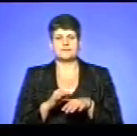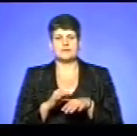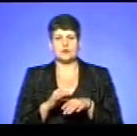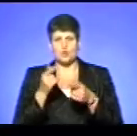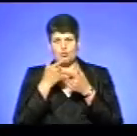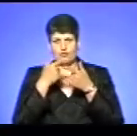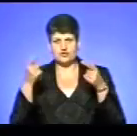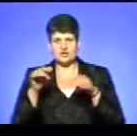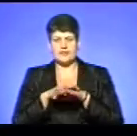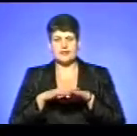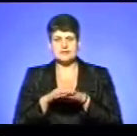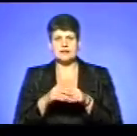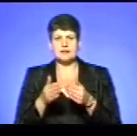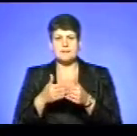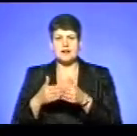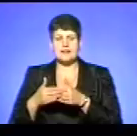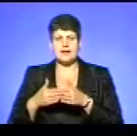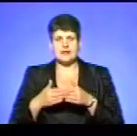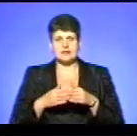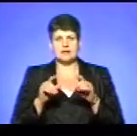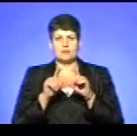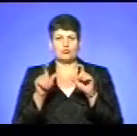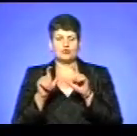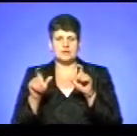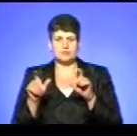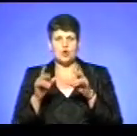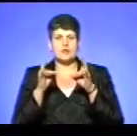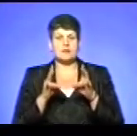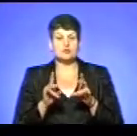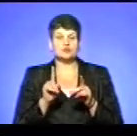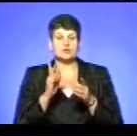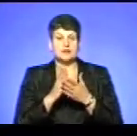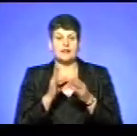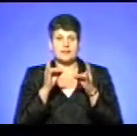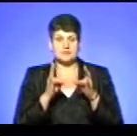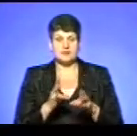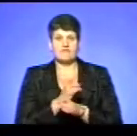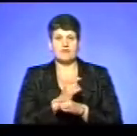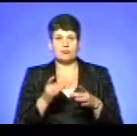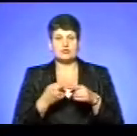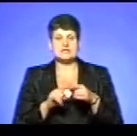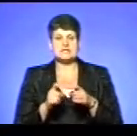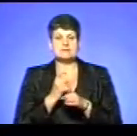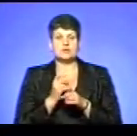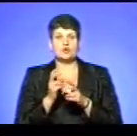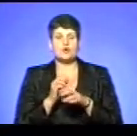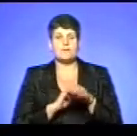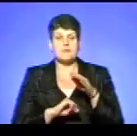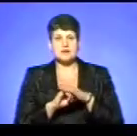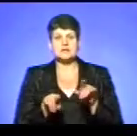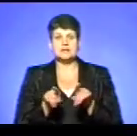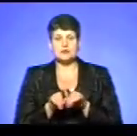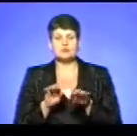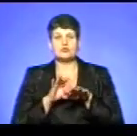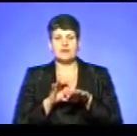оповіщення населення прилеглих будівель про небезпеку вибуху на цій спиртобазі, а також проведена